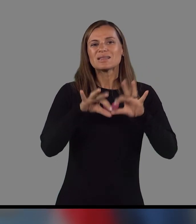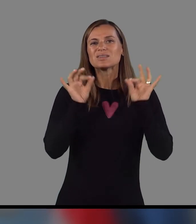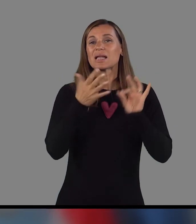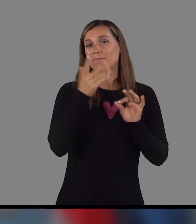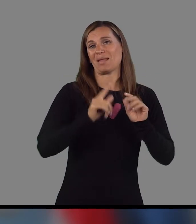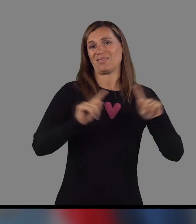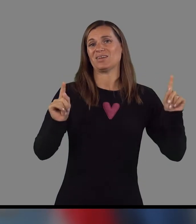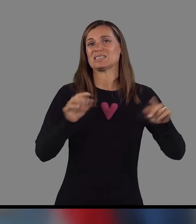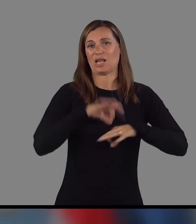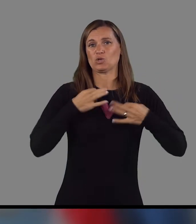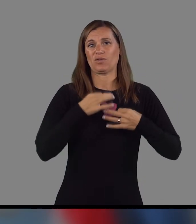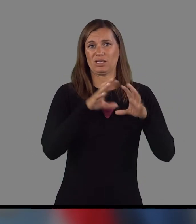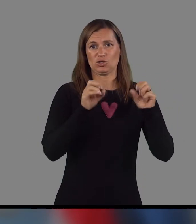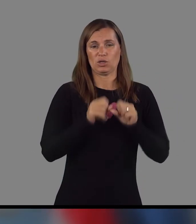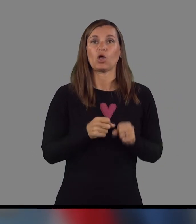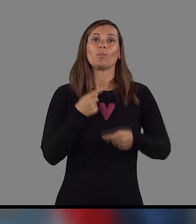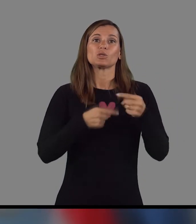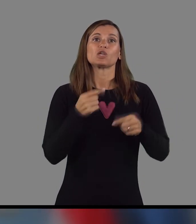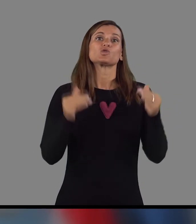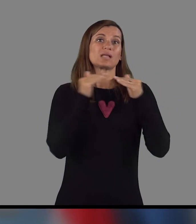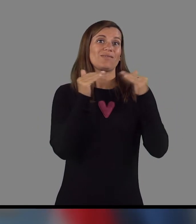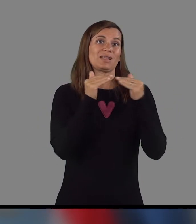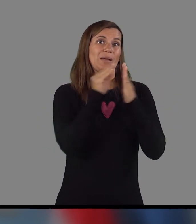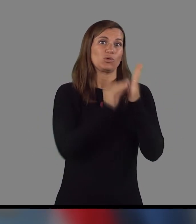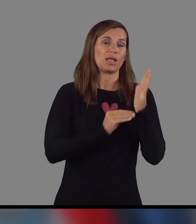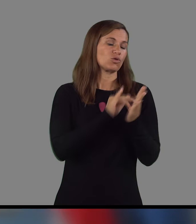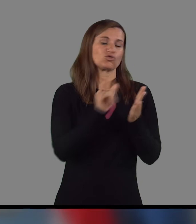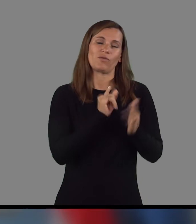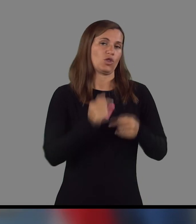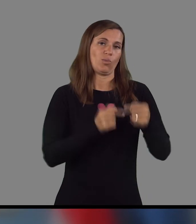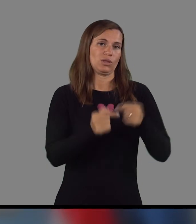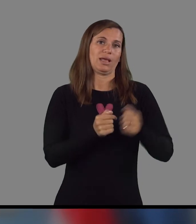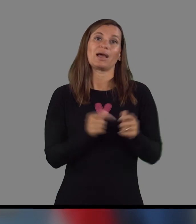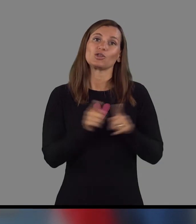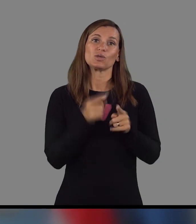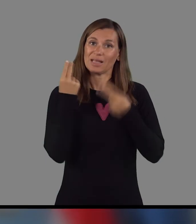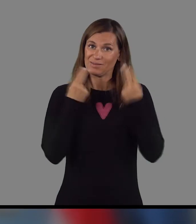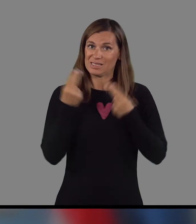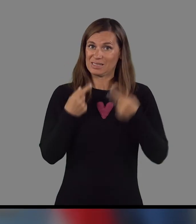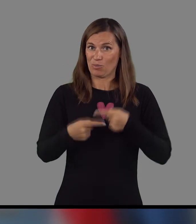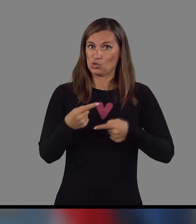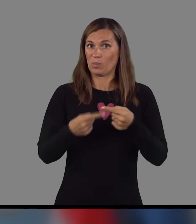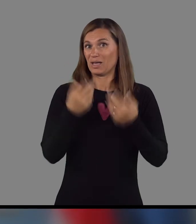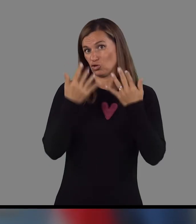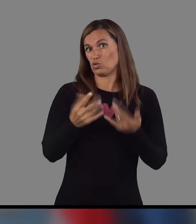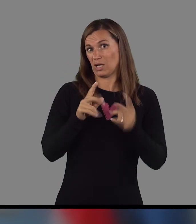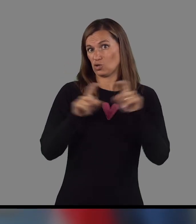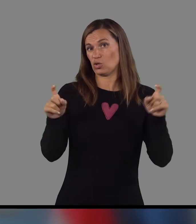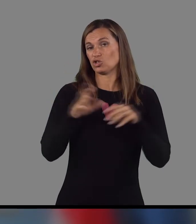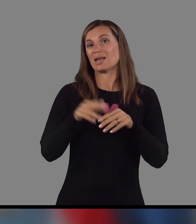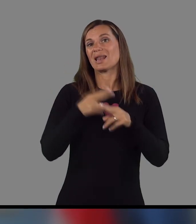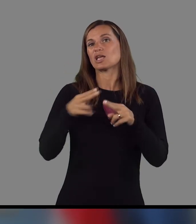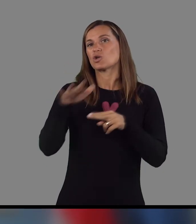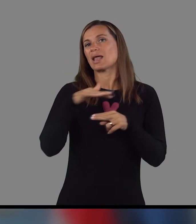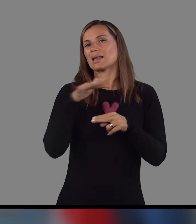zdravstvenih storitev. Proces usklajevanja podatkov oziroma natančnih podatkov še zmeraj poteka, tudi sam revizijski postopek računjskega